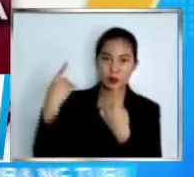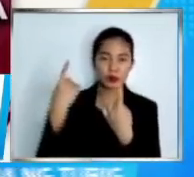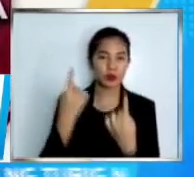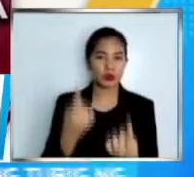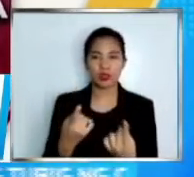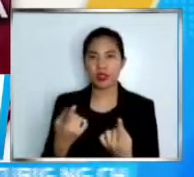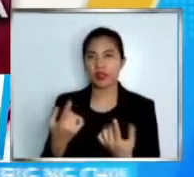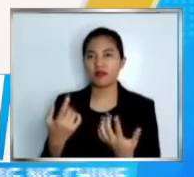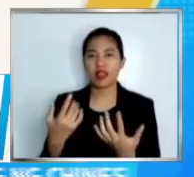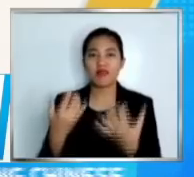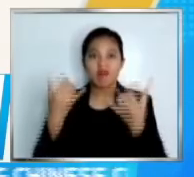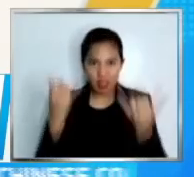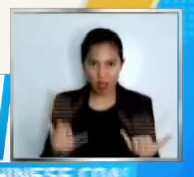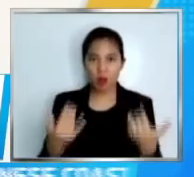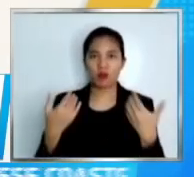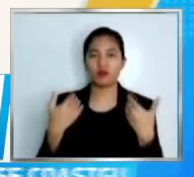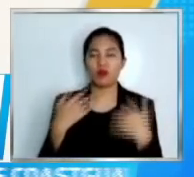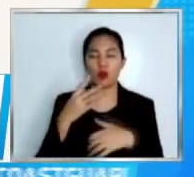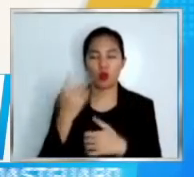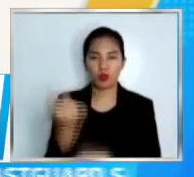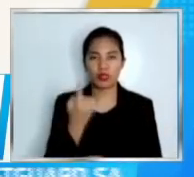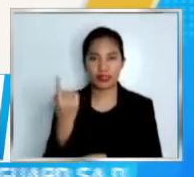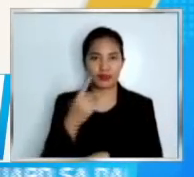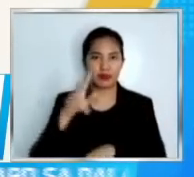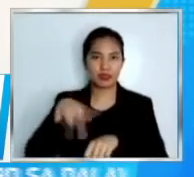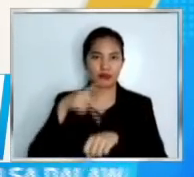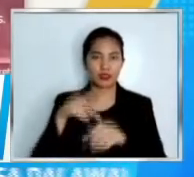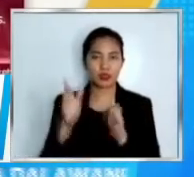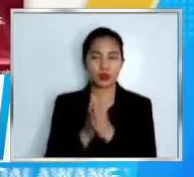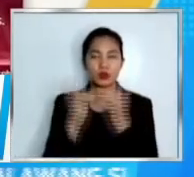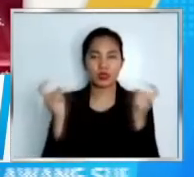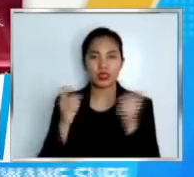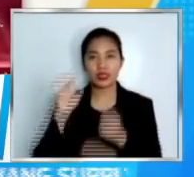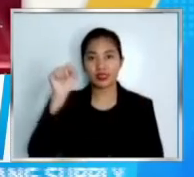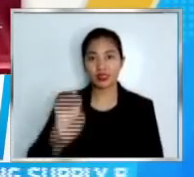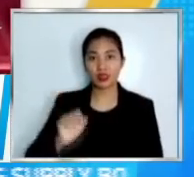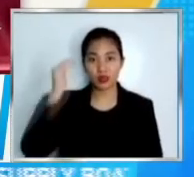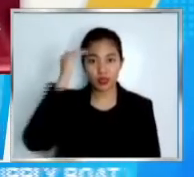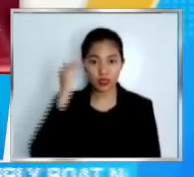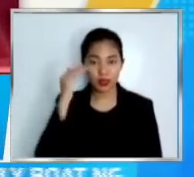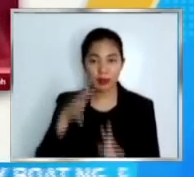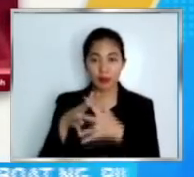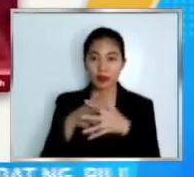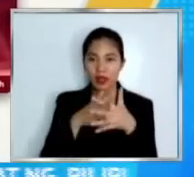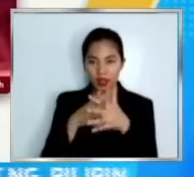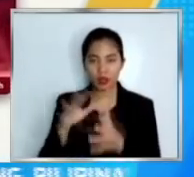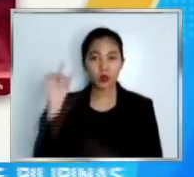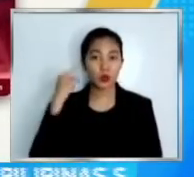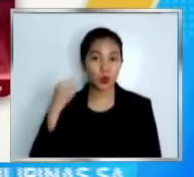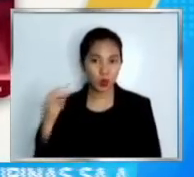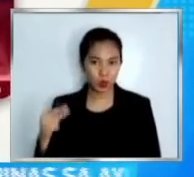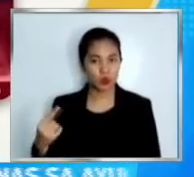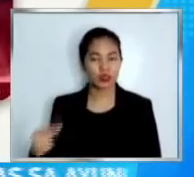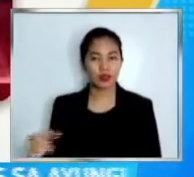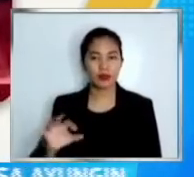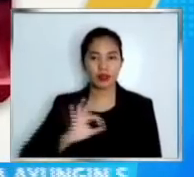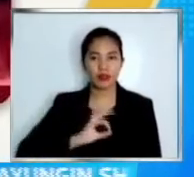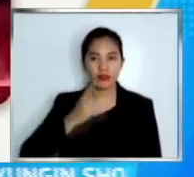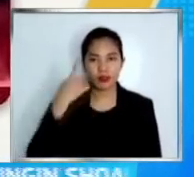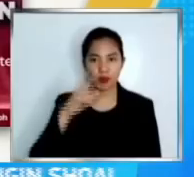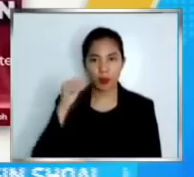World Championships. South Korea at Amerika ang nag-uwi ng gold medal sa men's at women's team events.